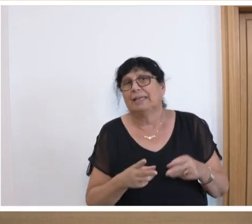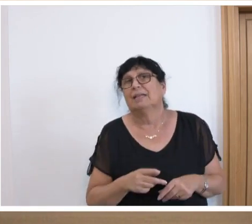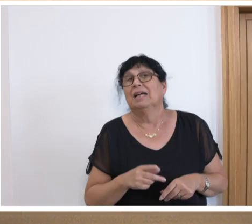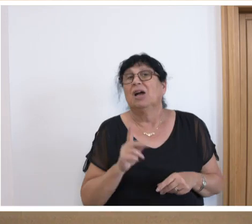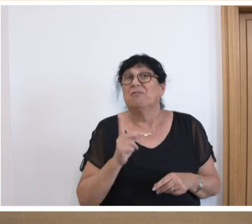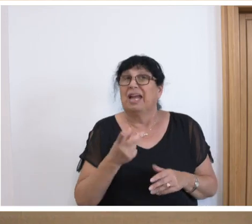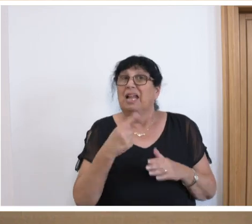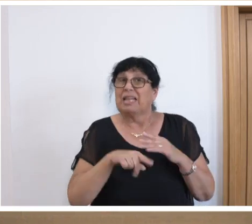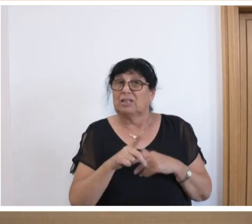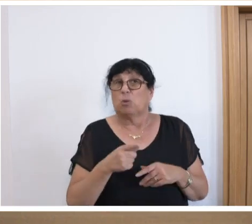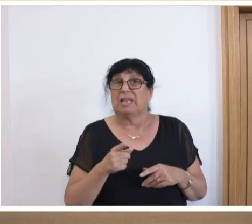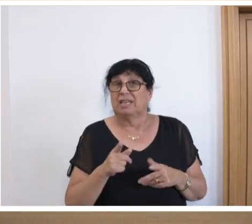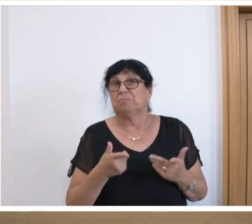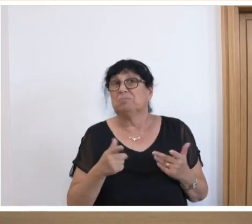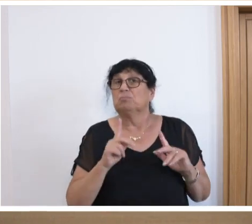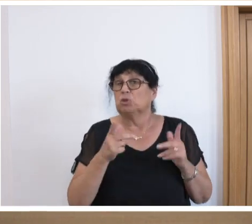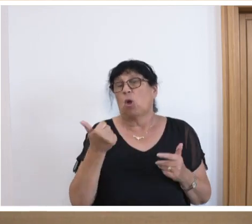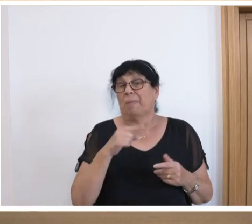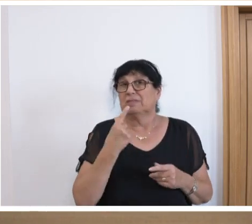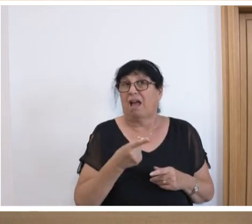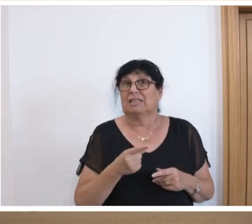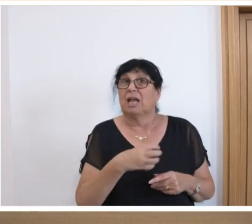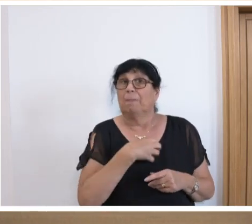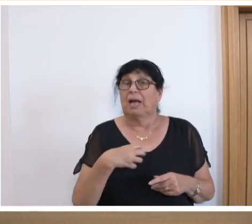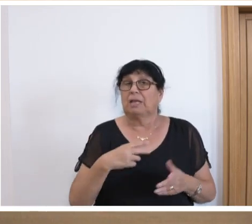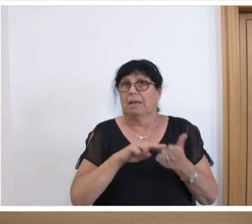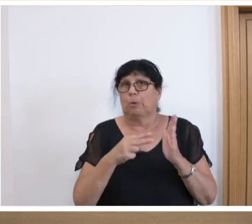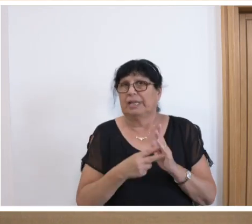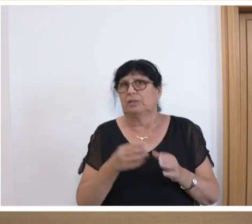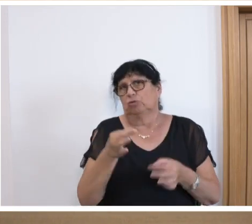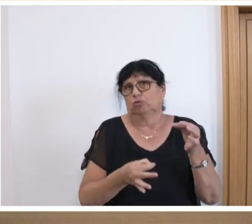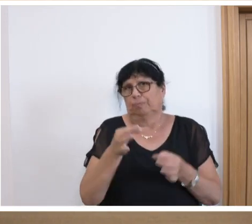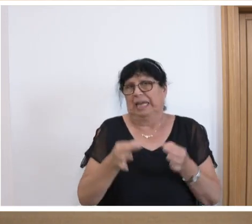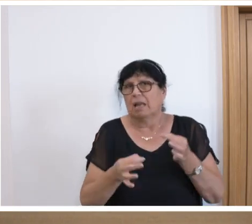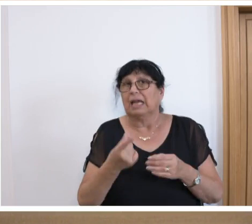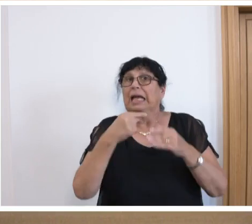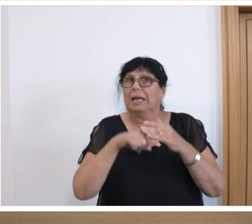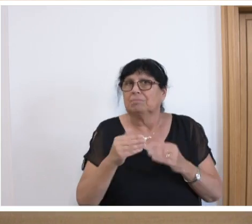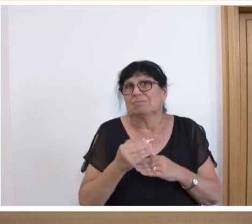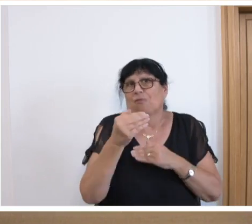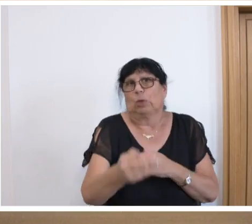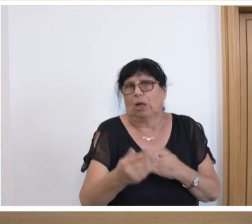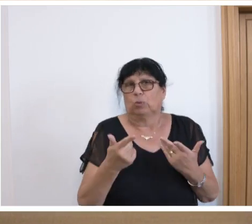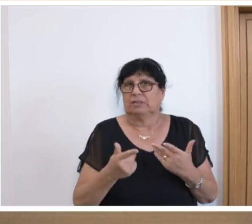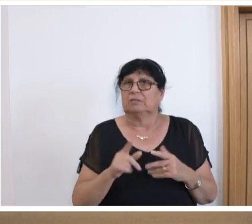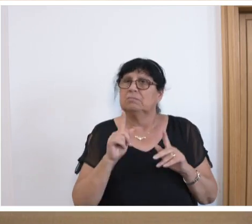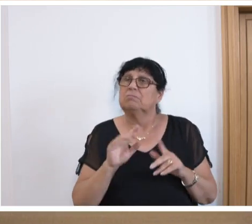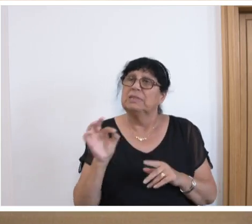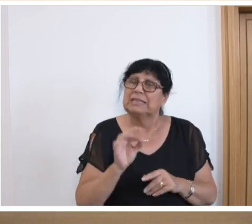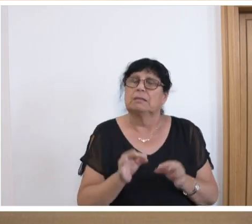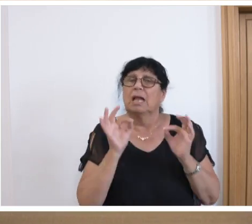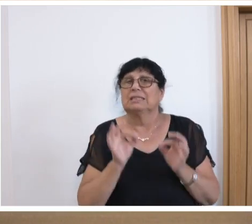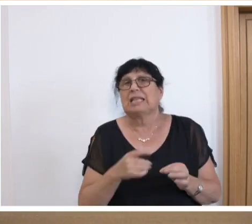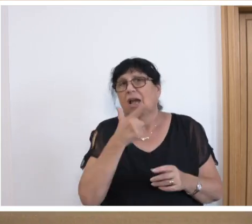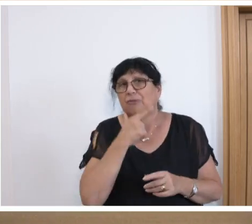Denn dadurch geraten, man muss es hier noch mal sagen, parteipolitische Spielchen in den Vordergrund. Es sind sachfremde